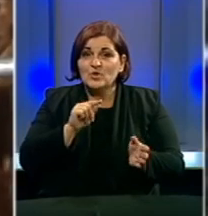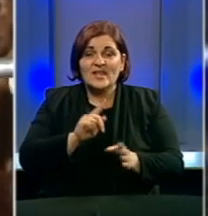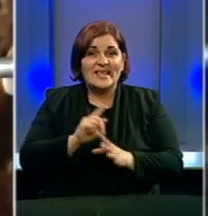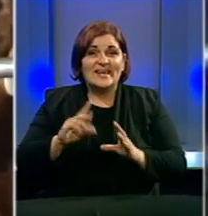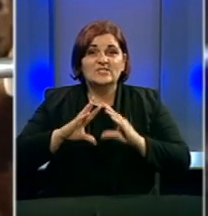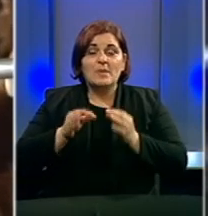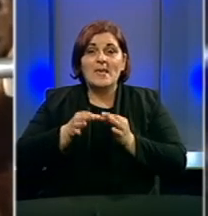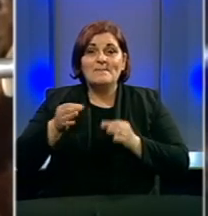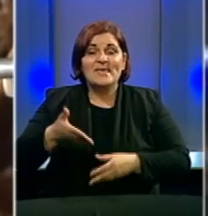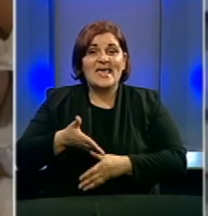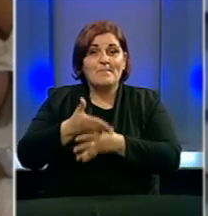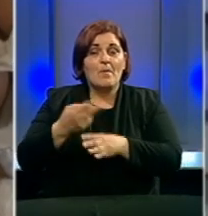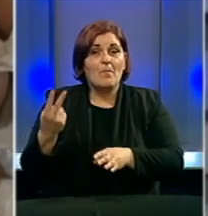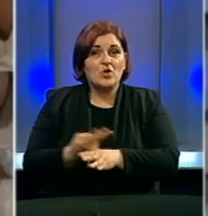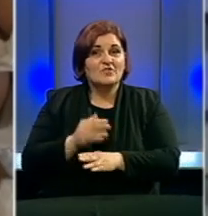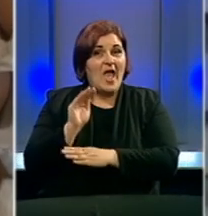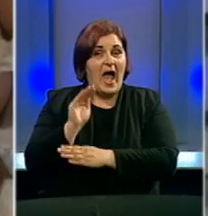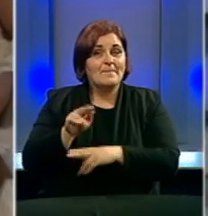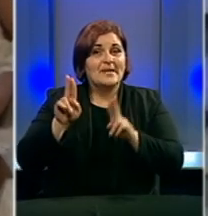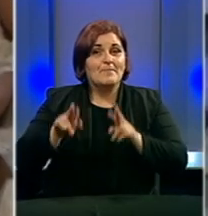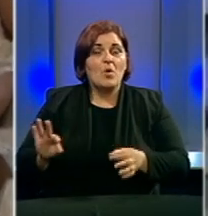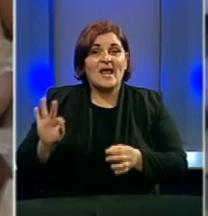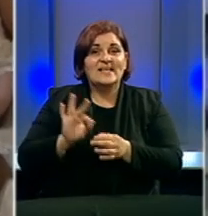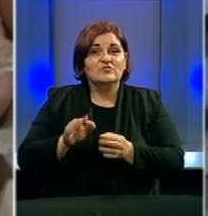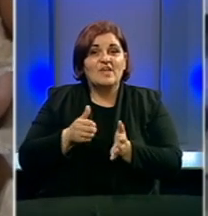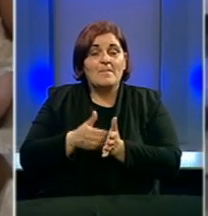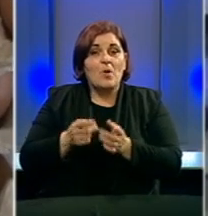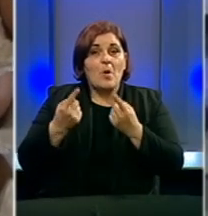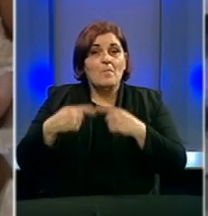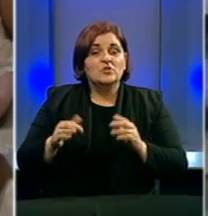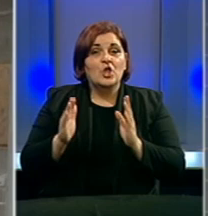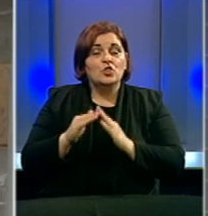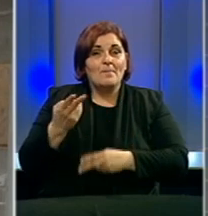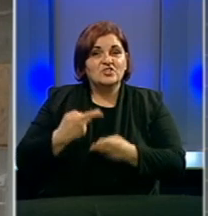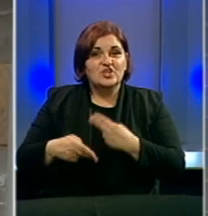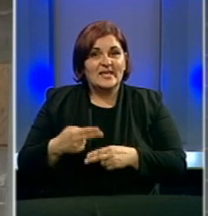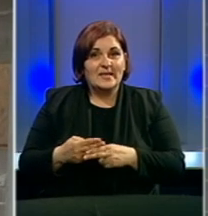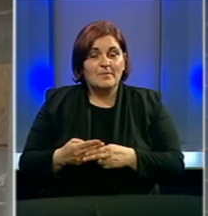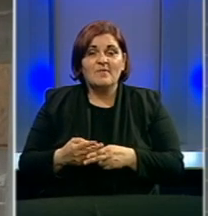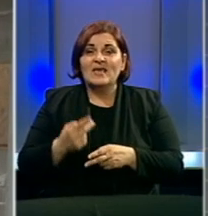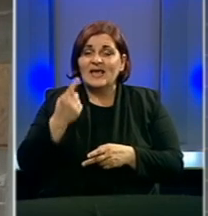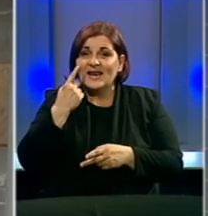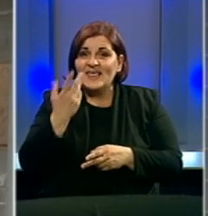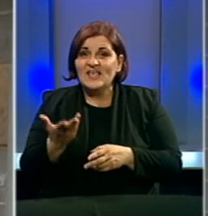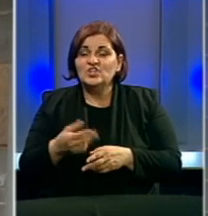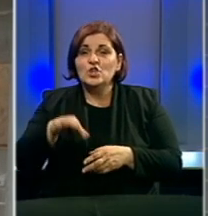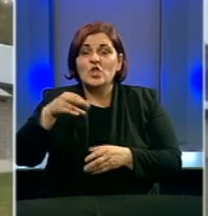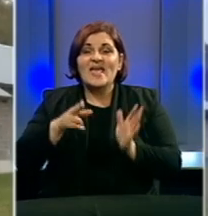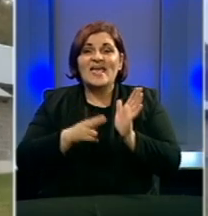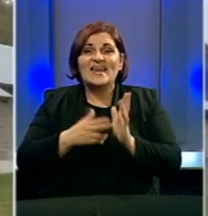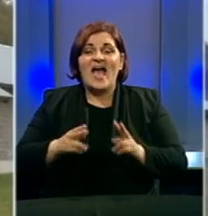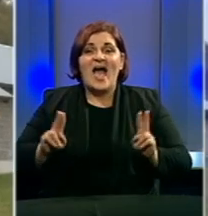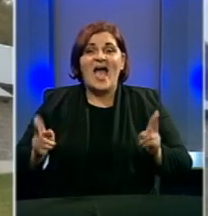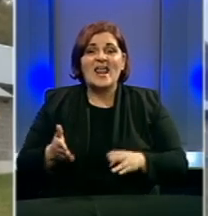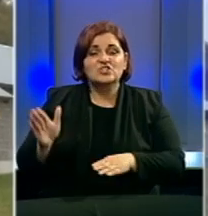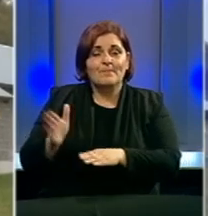obuhvaćeni mjerama pomoći države, apeluju da se mora sačuvati potrošnja posebno domaćih proizvoda, uzimajući u obzir da je to jedini način da se